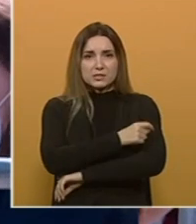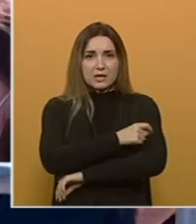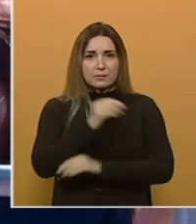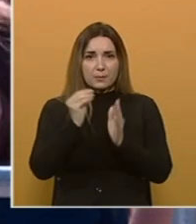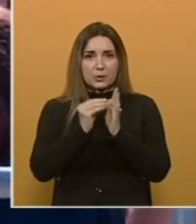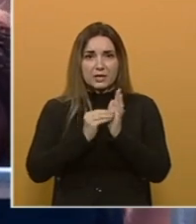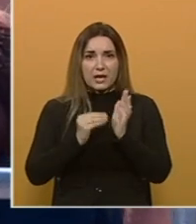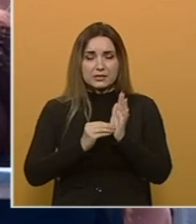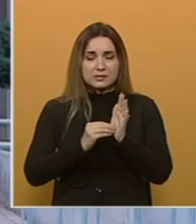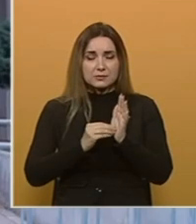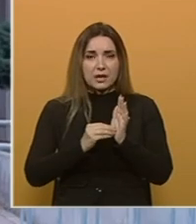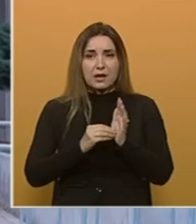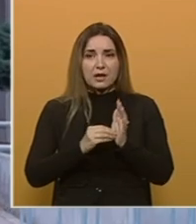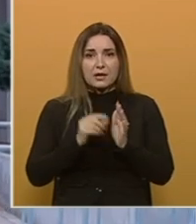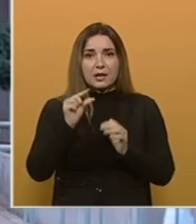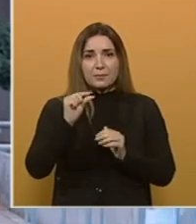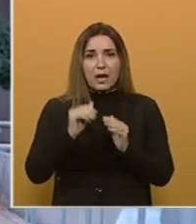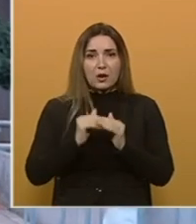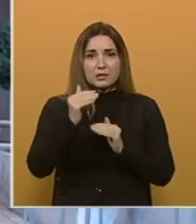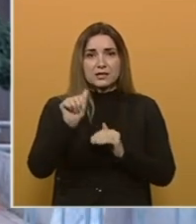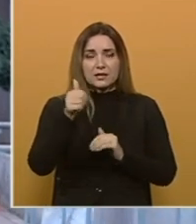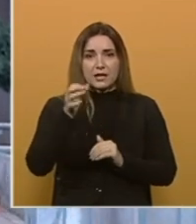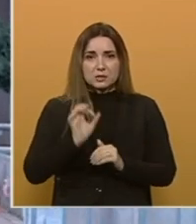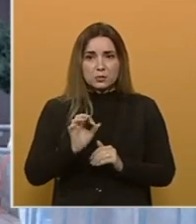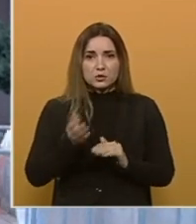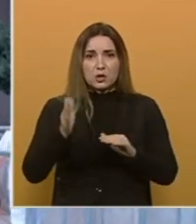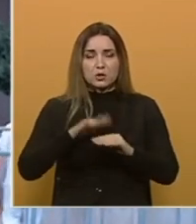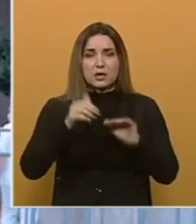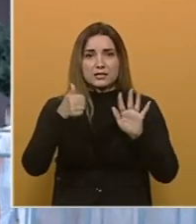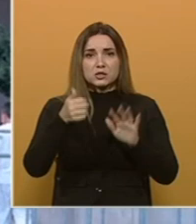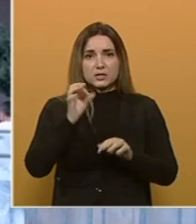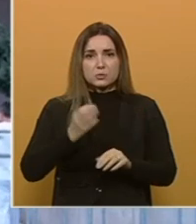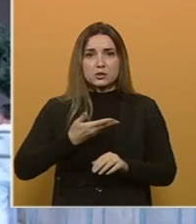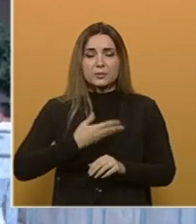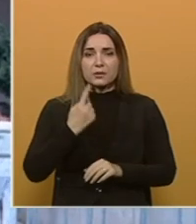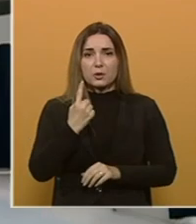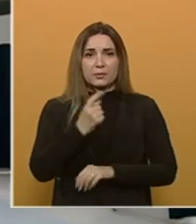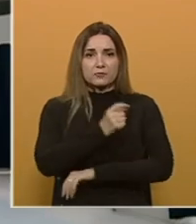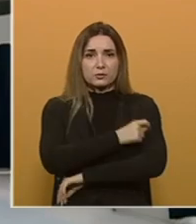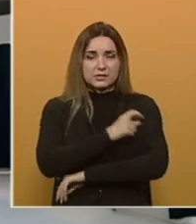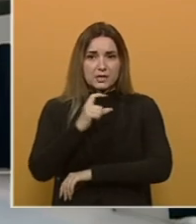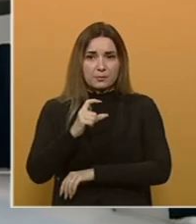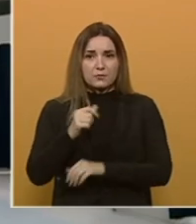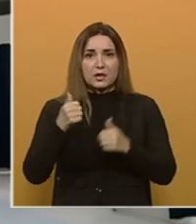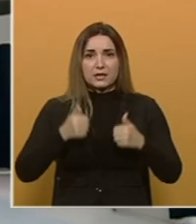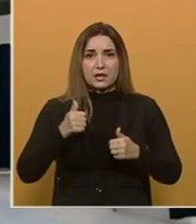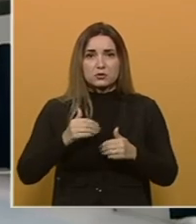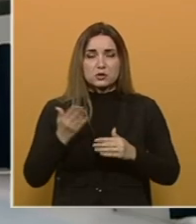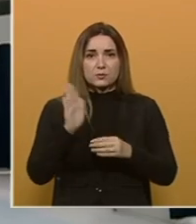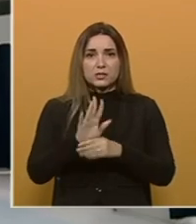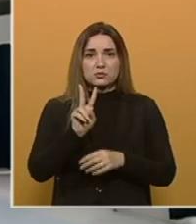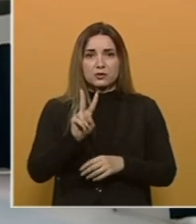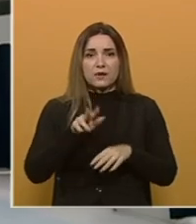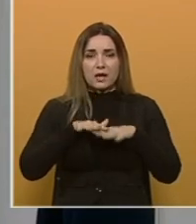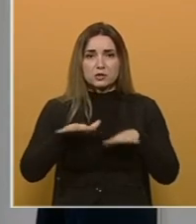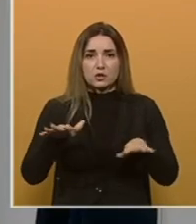prema podacima Our World Data, je malo iznad 11%. Dodatnih 6% primilo je prvu dozu cijepiva. Trinutačno su prisutna dva